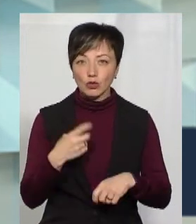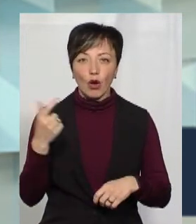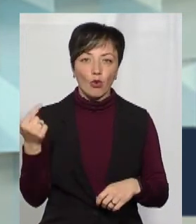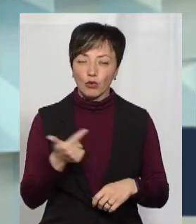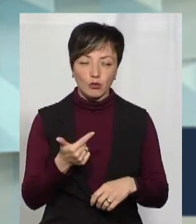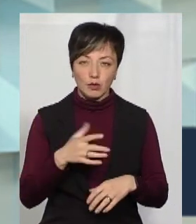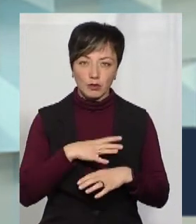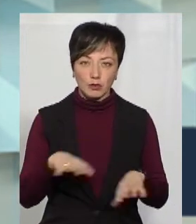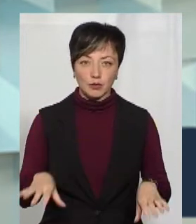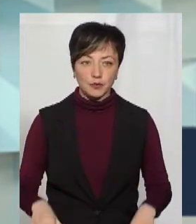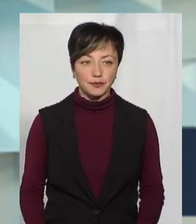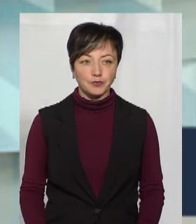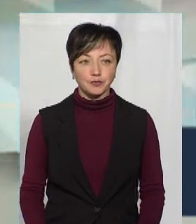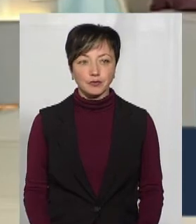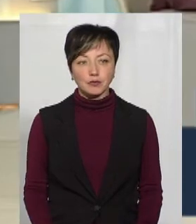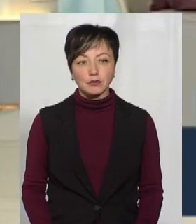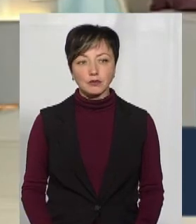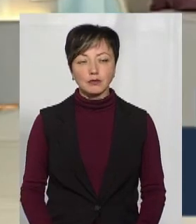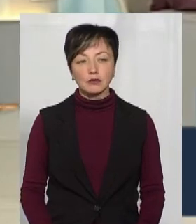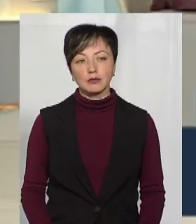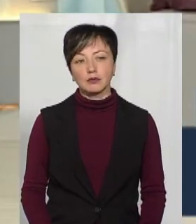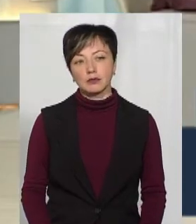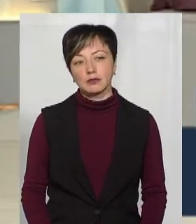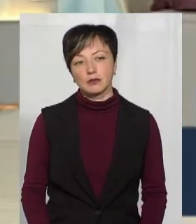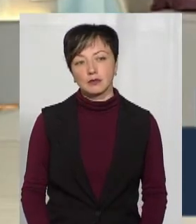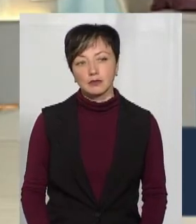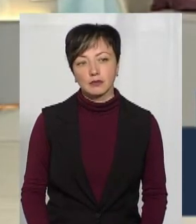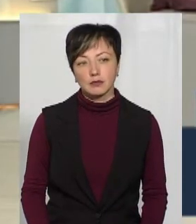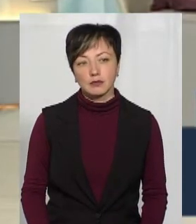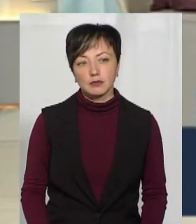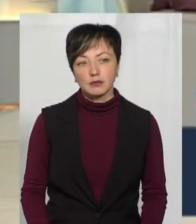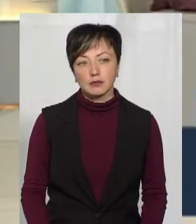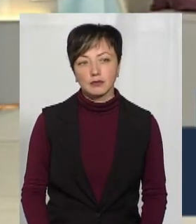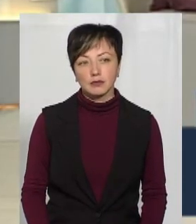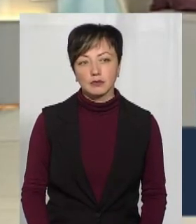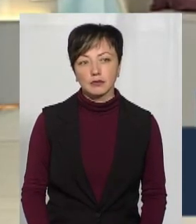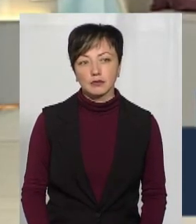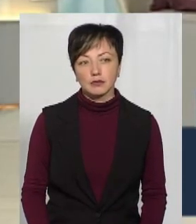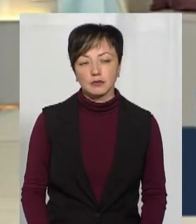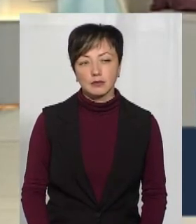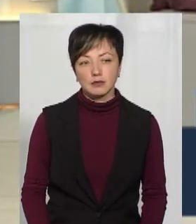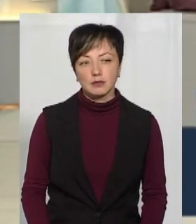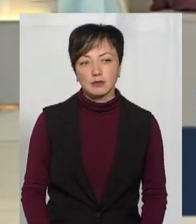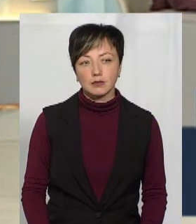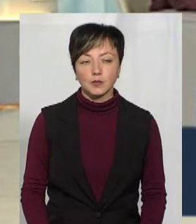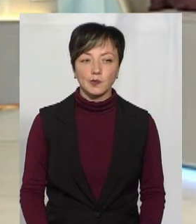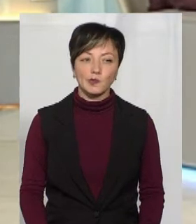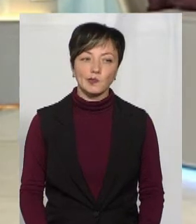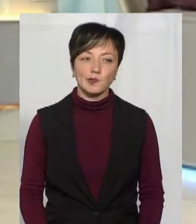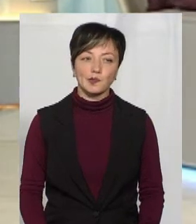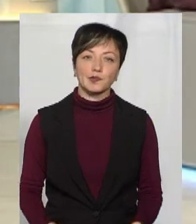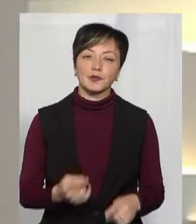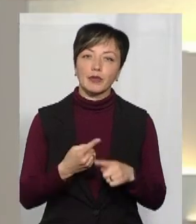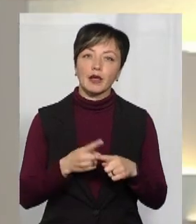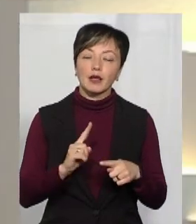грубих порушень не було, все ж таки. І от детальніше хочеться пройтись по тих послабленнях, анонсованих Кабміном. От